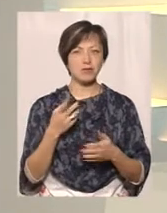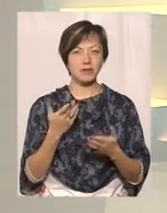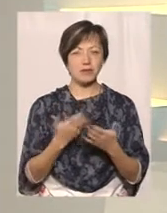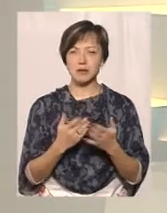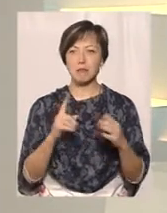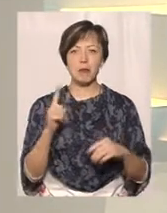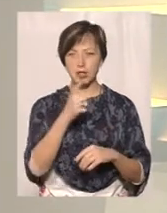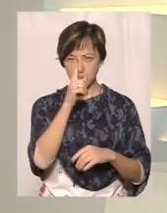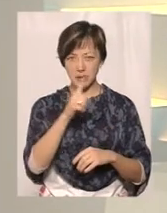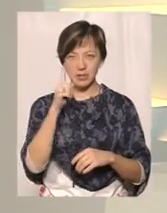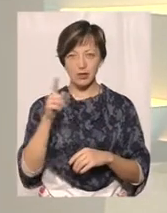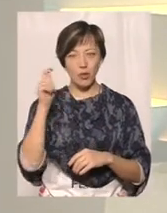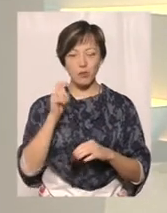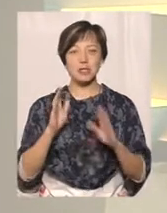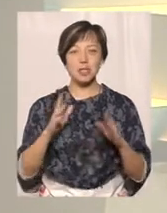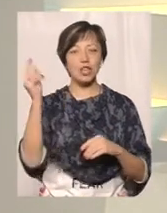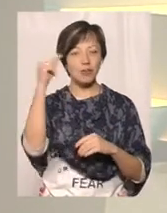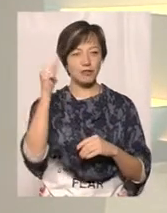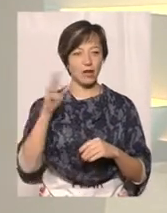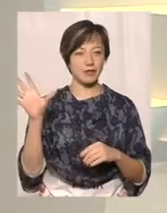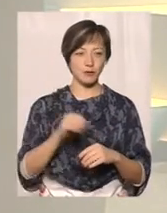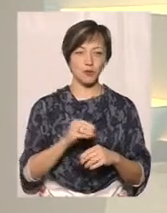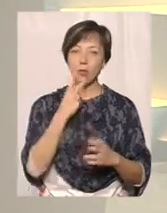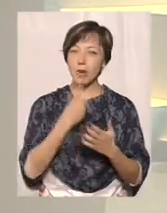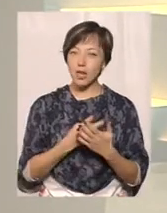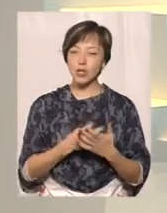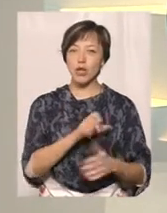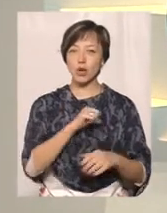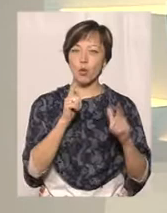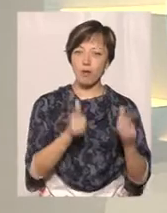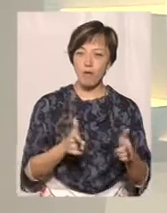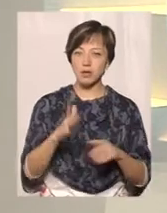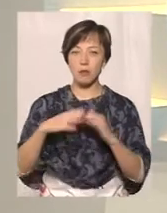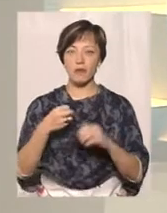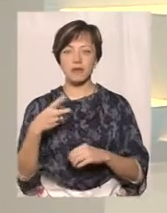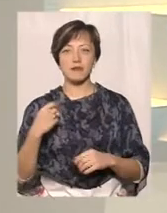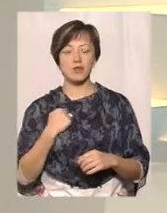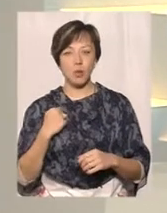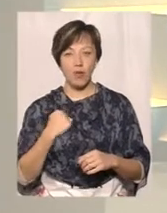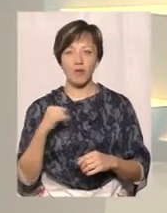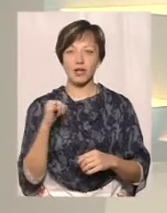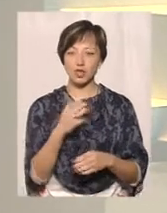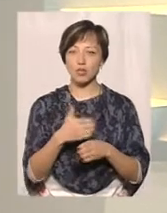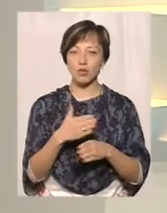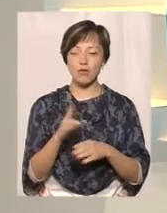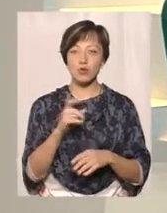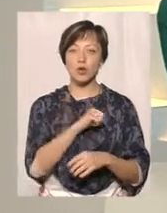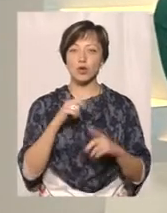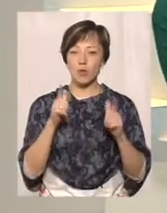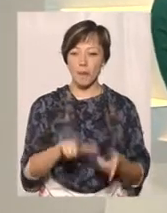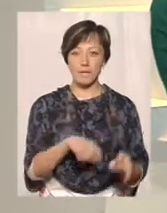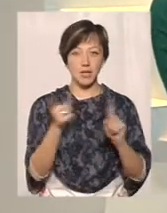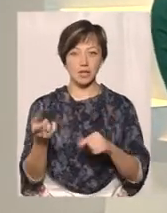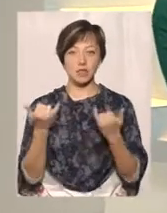буквально з перших місяців, як ті хлопці тільки навчалися всьому. Бачили і добровольців, і професійних військових, і частково ті, що були добровольцями,